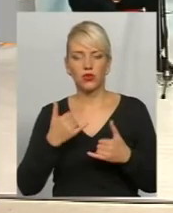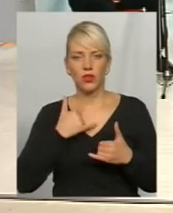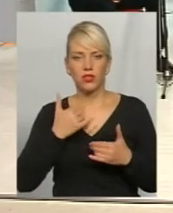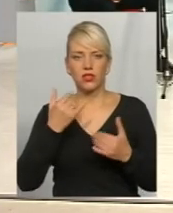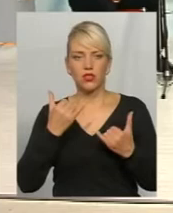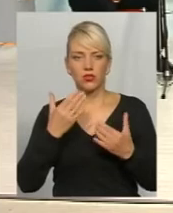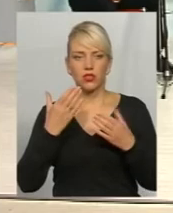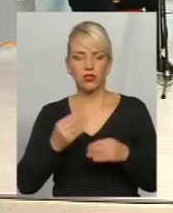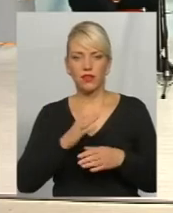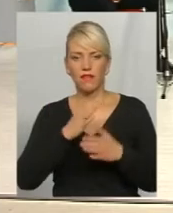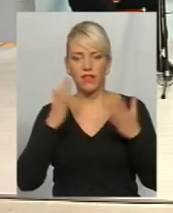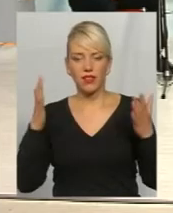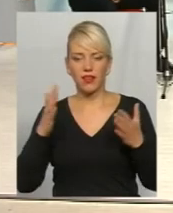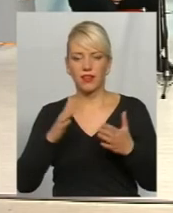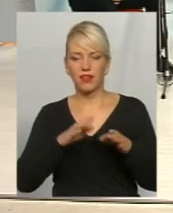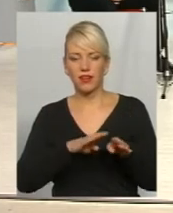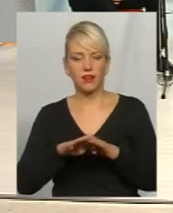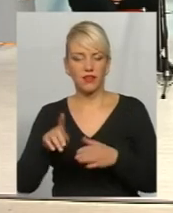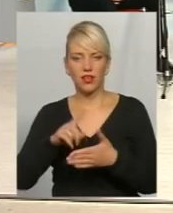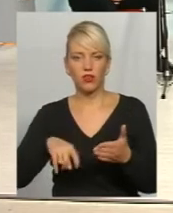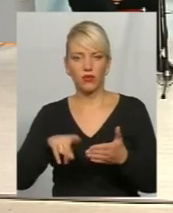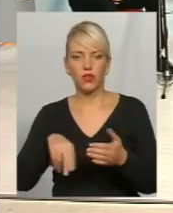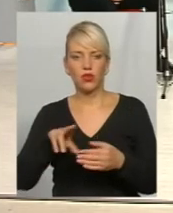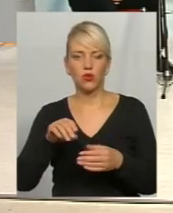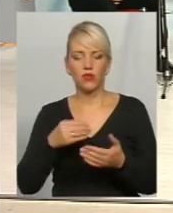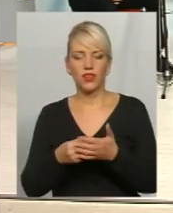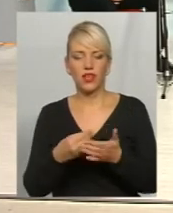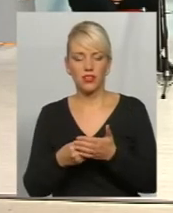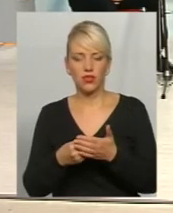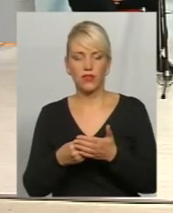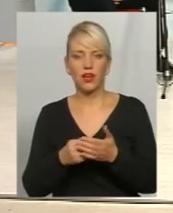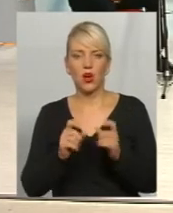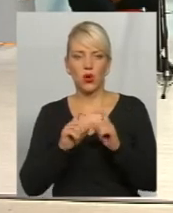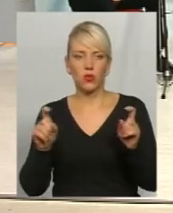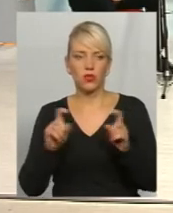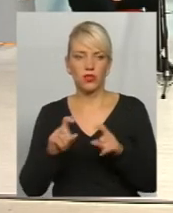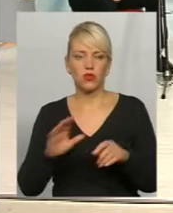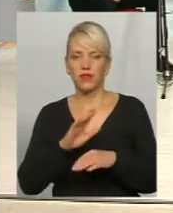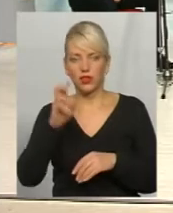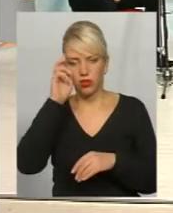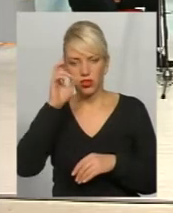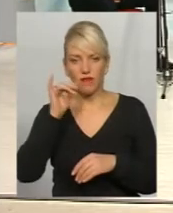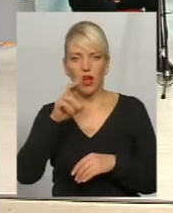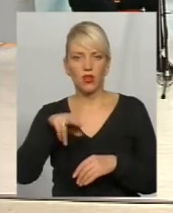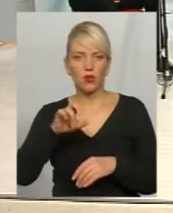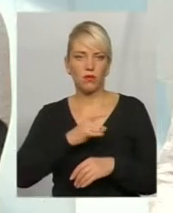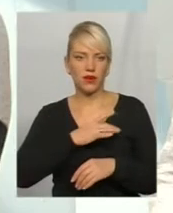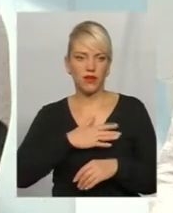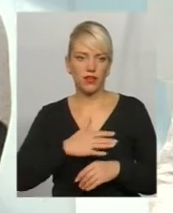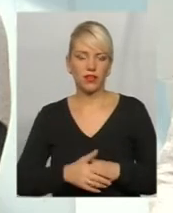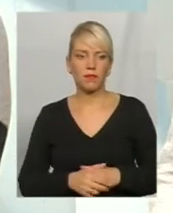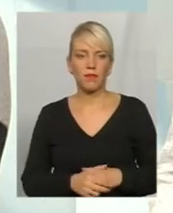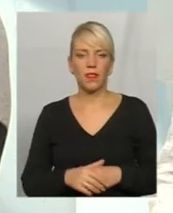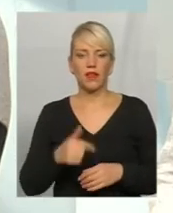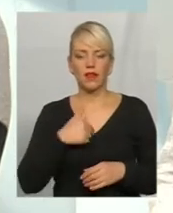рівень недовіри людей до фінансових установ, навіть до державних, не то, що вже не Тут я точно можу розповісти на рахунок ціла. Тому що